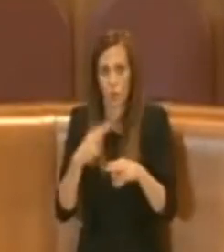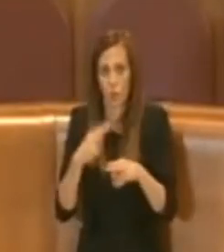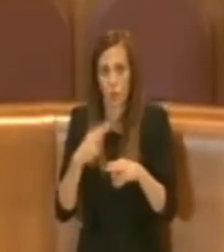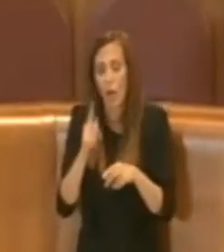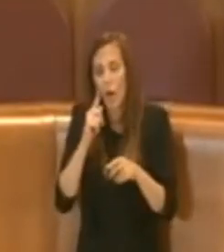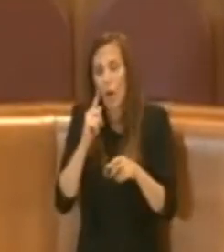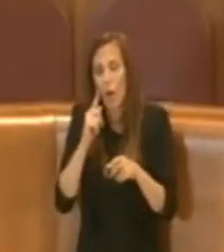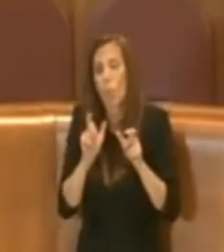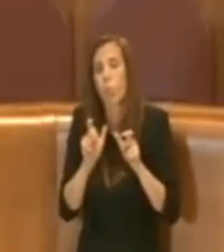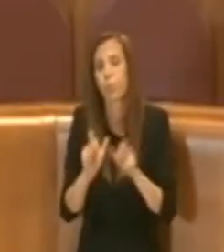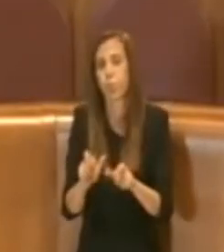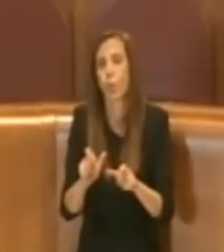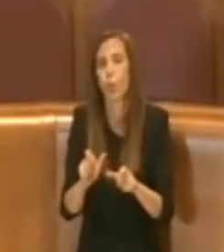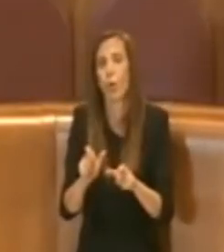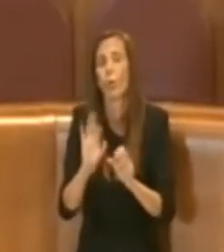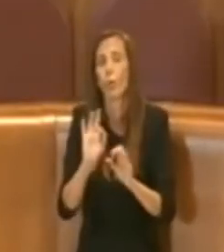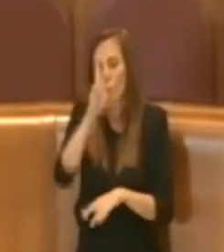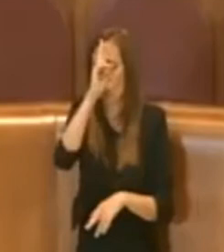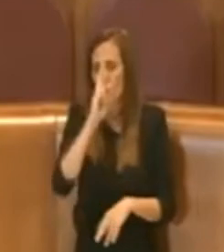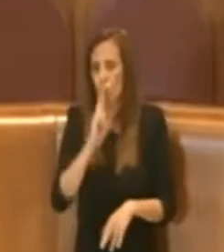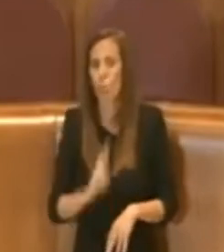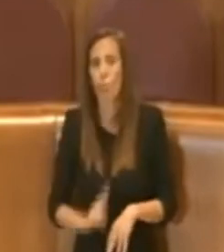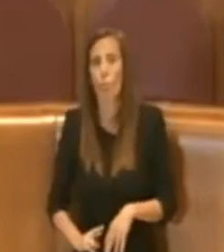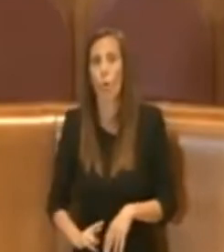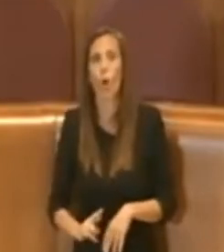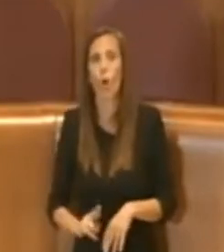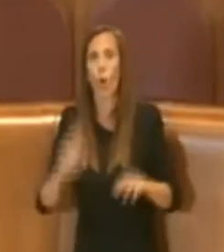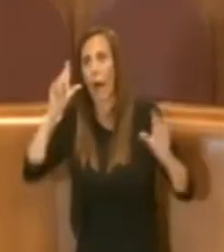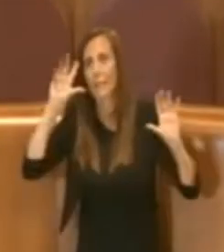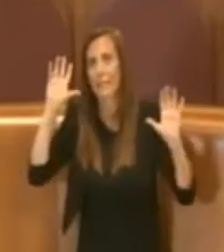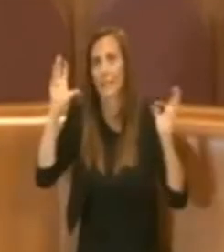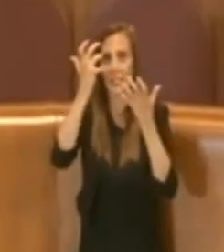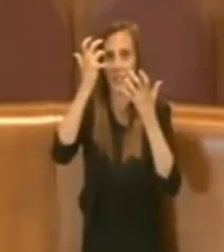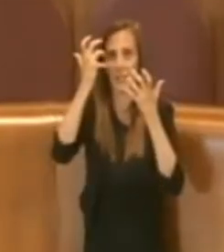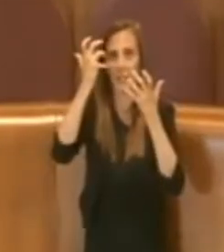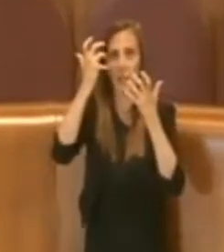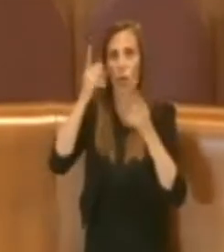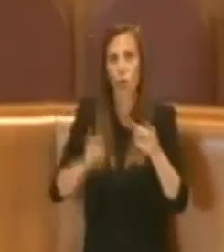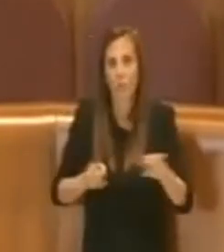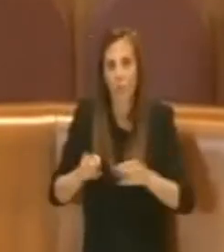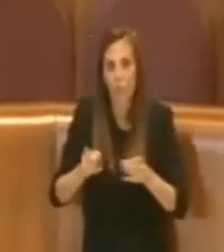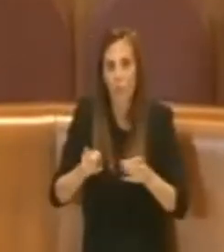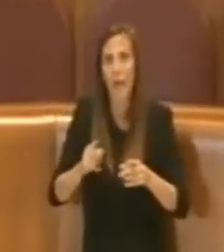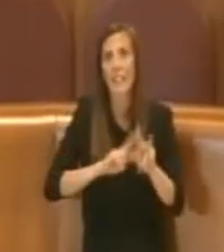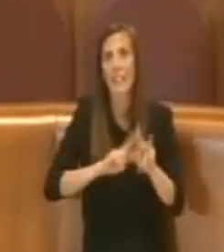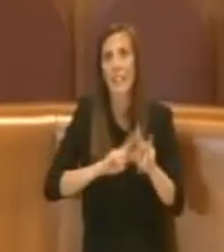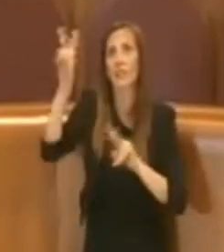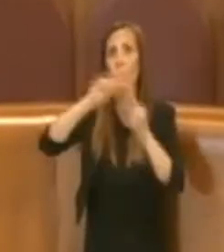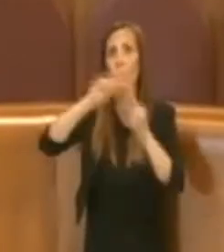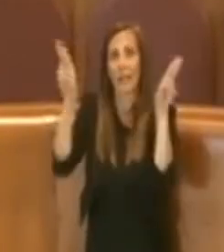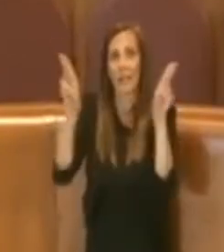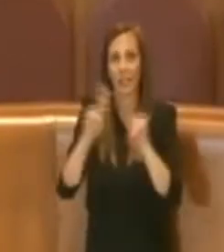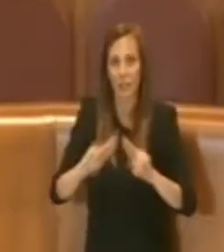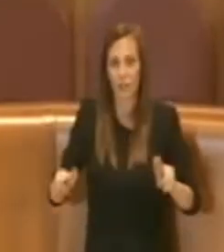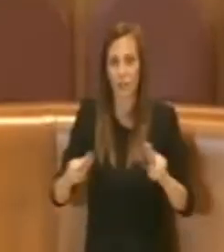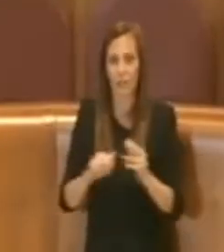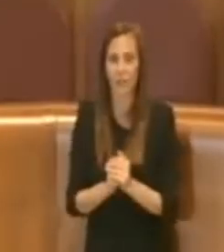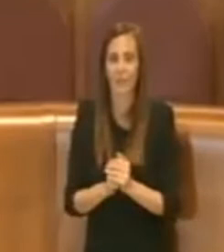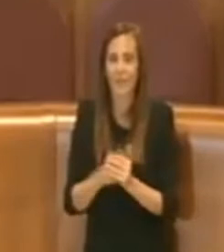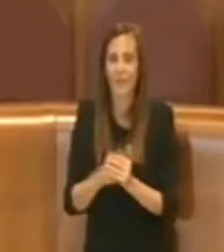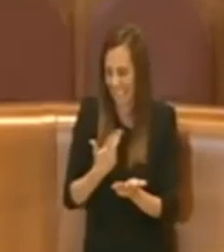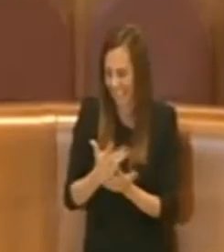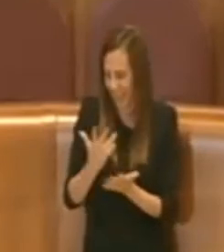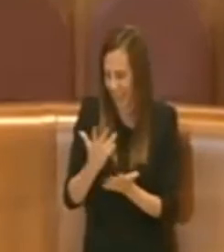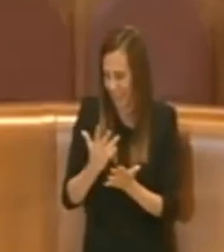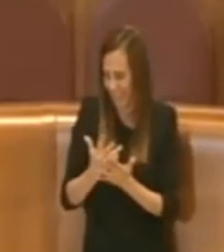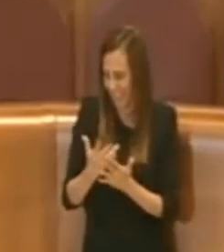ruolo centrale nel panorama artistico contemporaneo nazionale ed internazionale. Eh raccontavo giusto